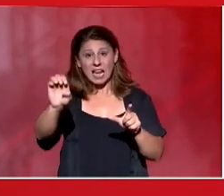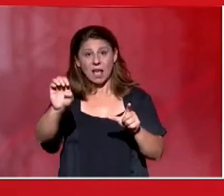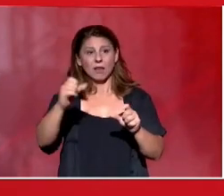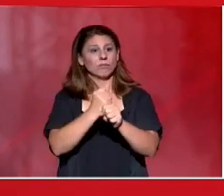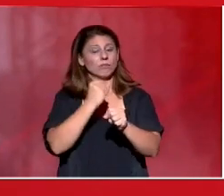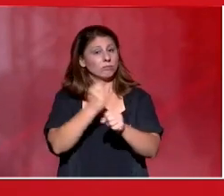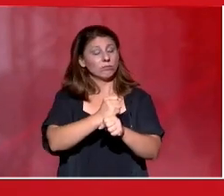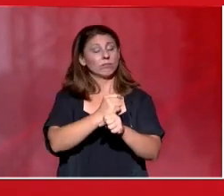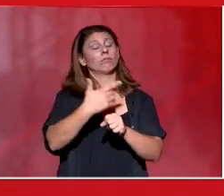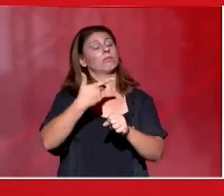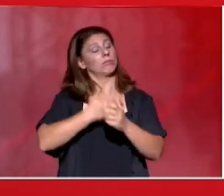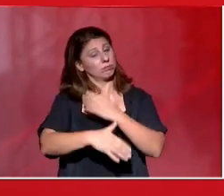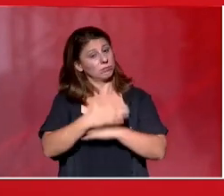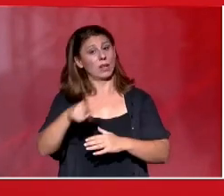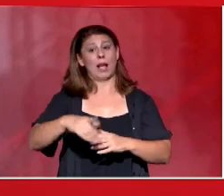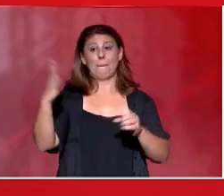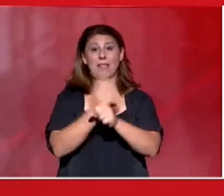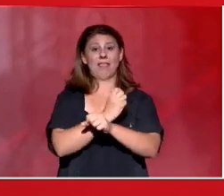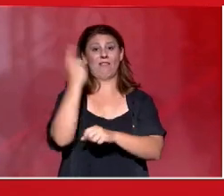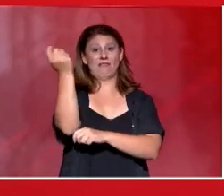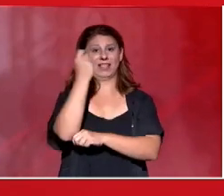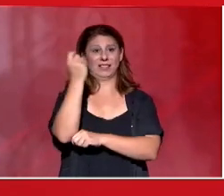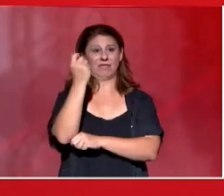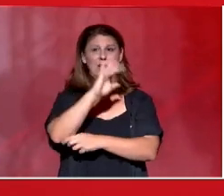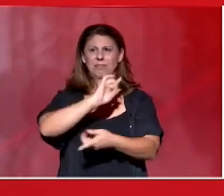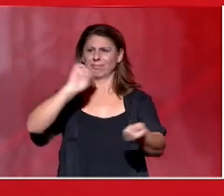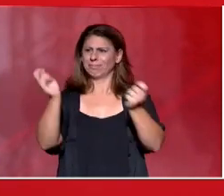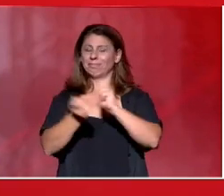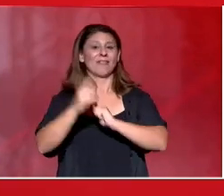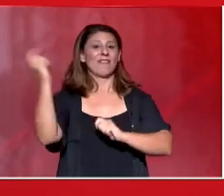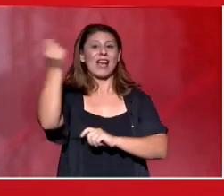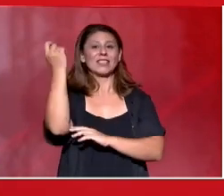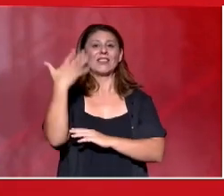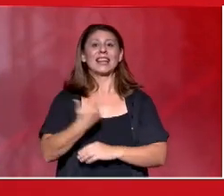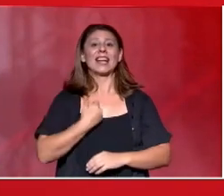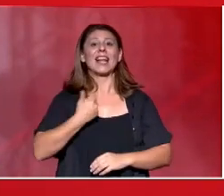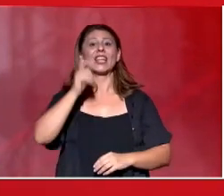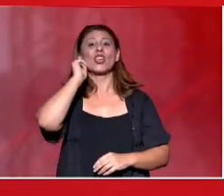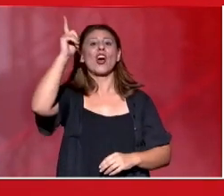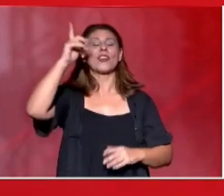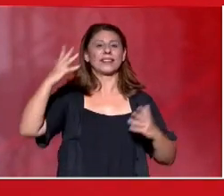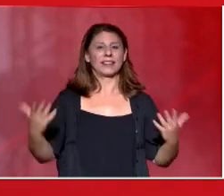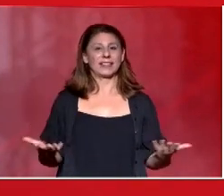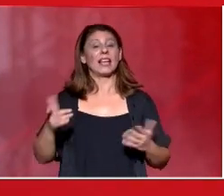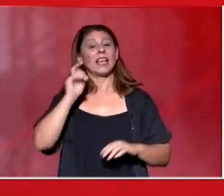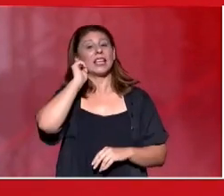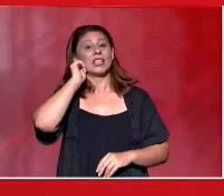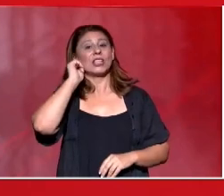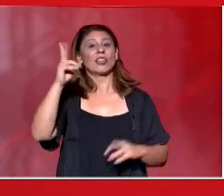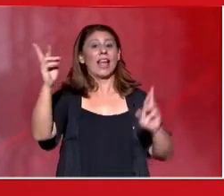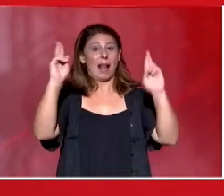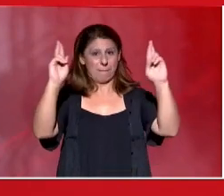δούλεψαν για την επιτυχία του φεστιβάλ μετατρέποντάς το σε μια νεανική γιορτή, σε γιορτή της